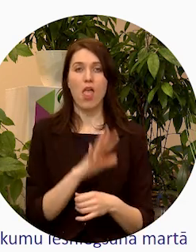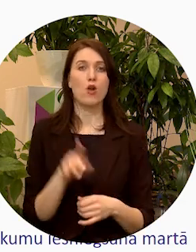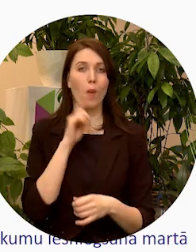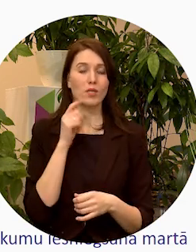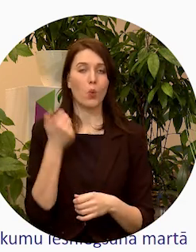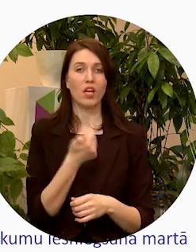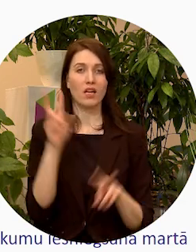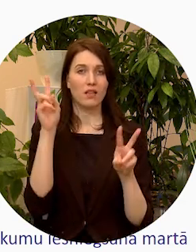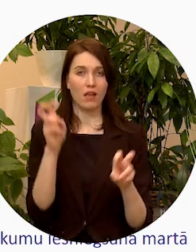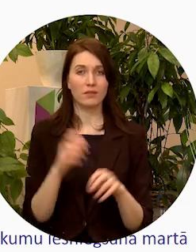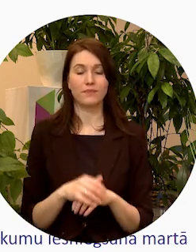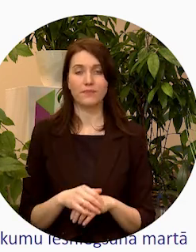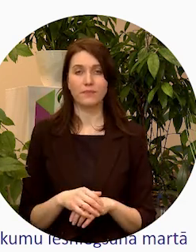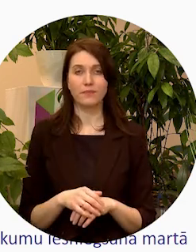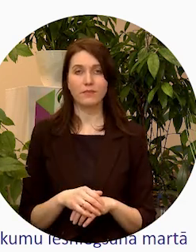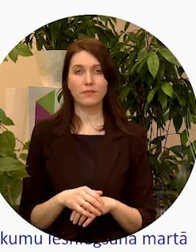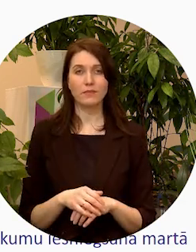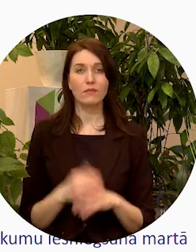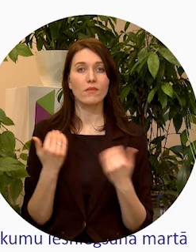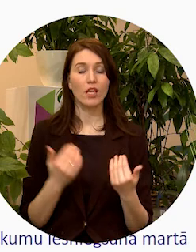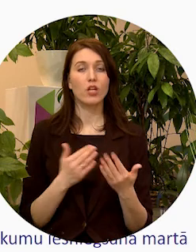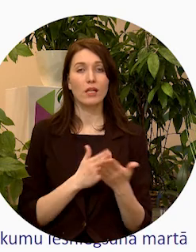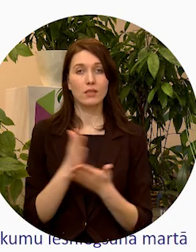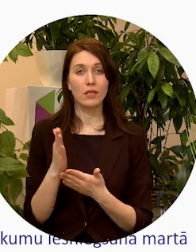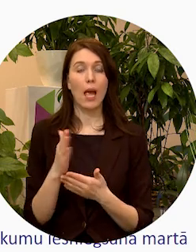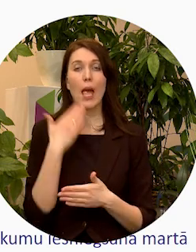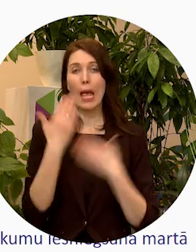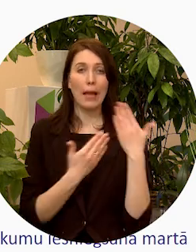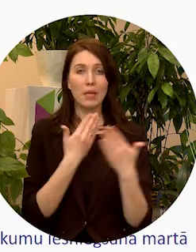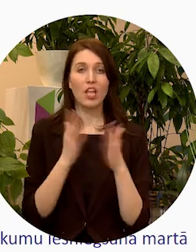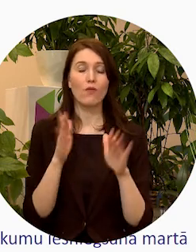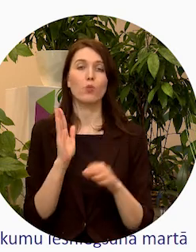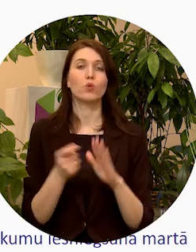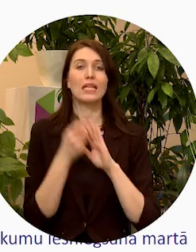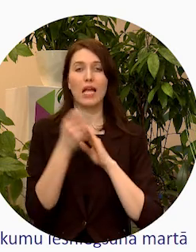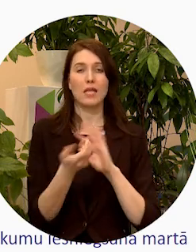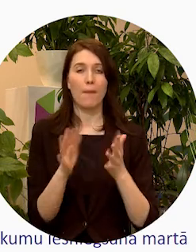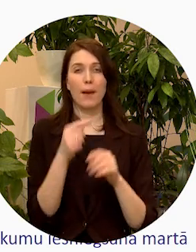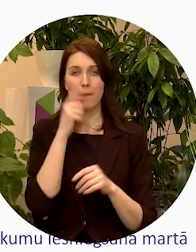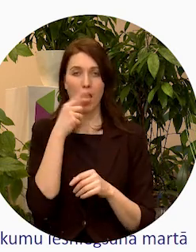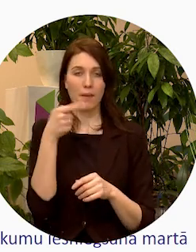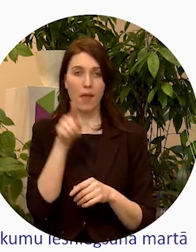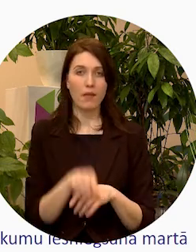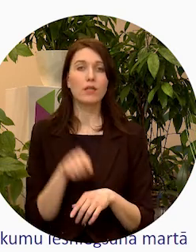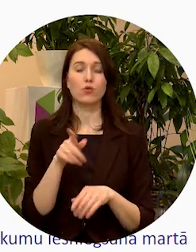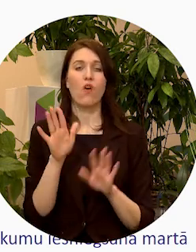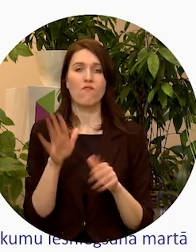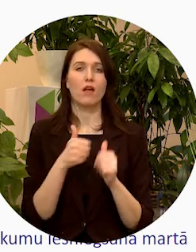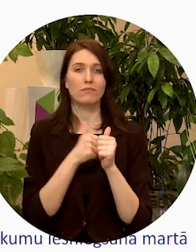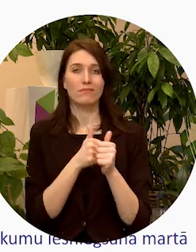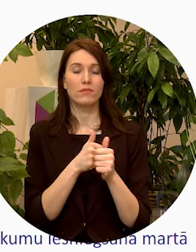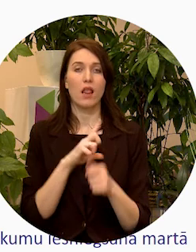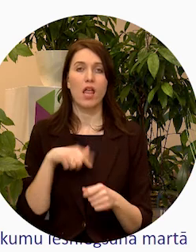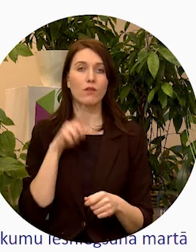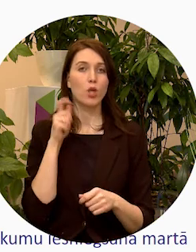gadam. Šajā ziņā pieteikumi varētu būt iesniedzama mēram martā, tad noteikti to var sekot